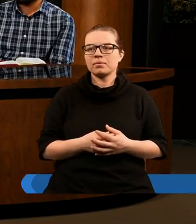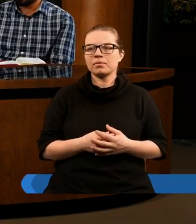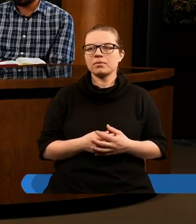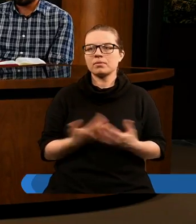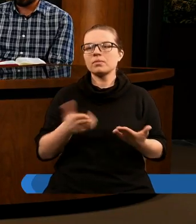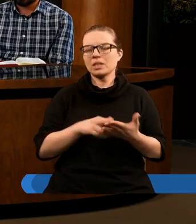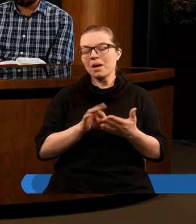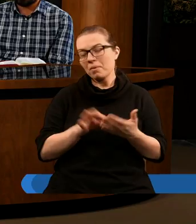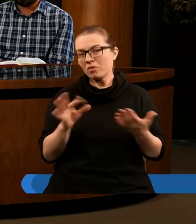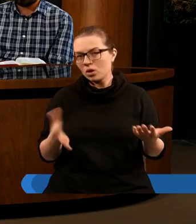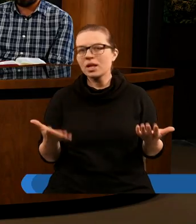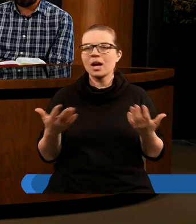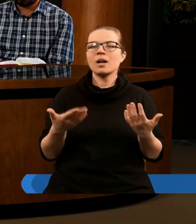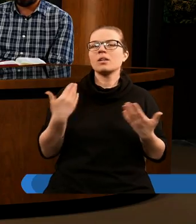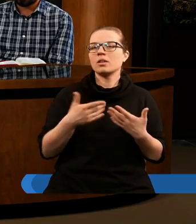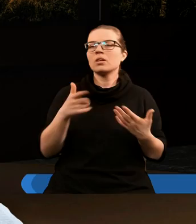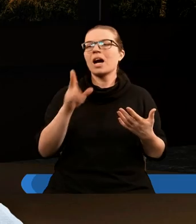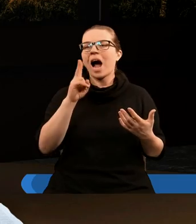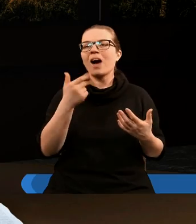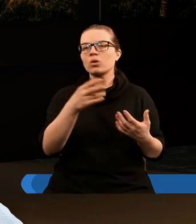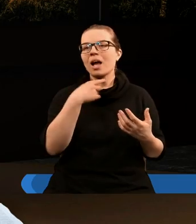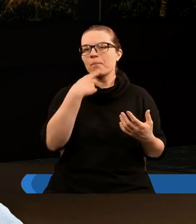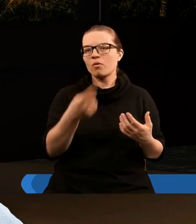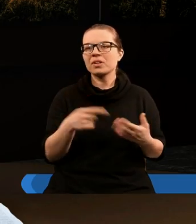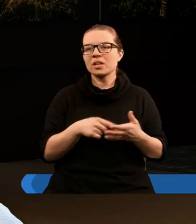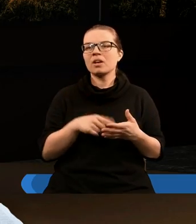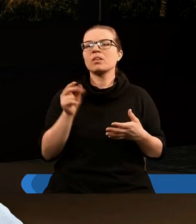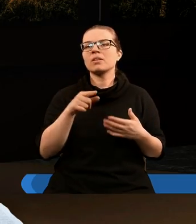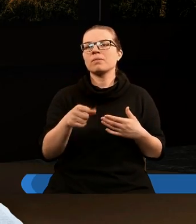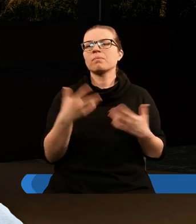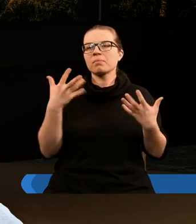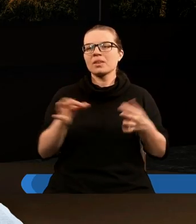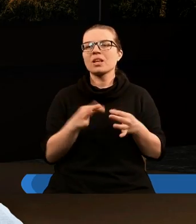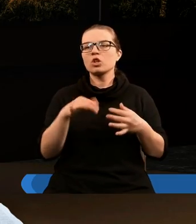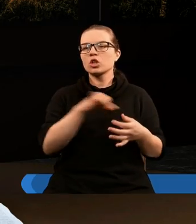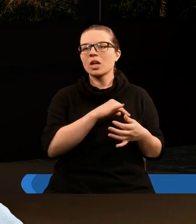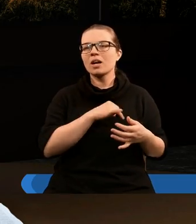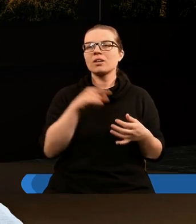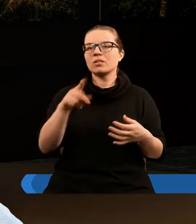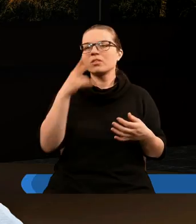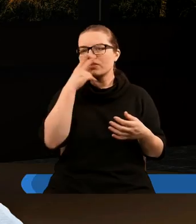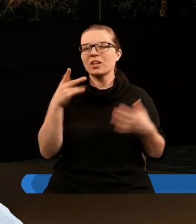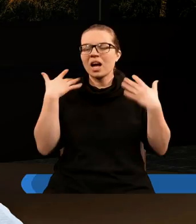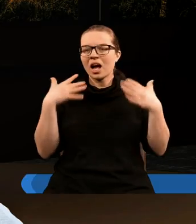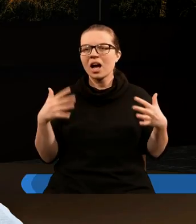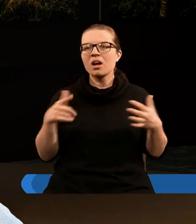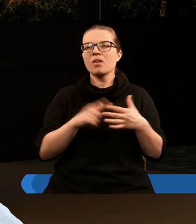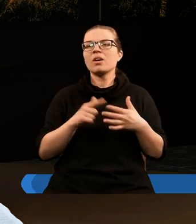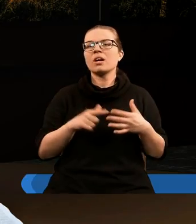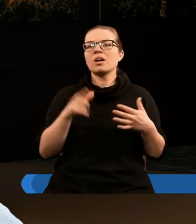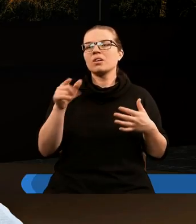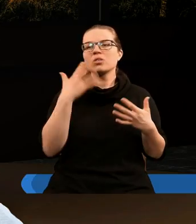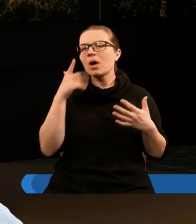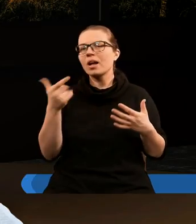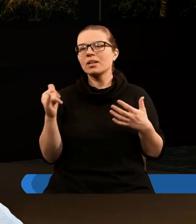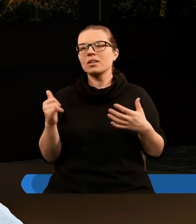Zatem, no tak, no tak Karolina powiedziała, to jest zakończenie historii grzechu. Tutaj widzimy już radość, nie ma smutku, nie